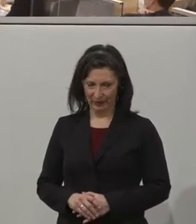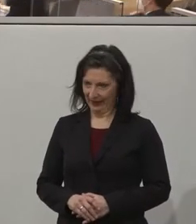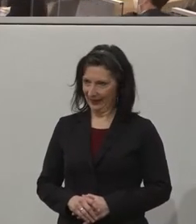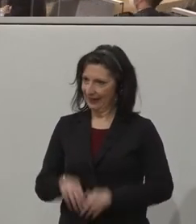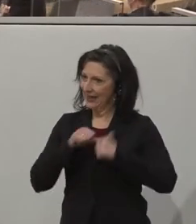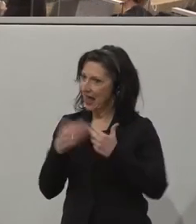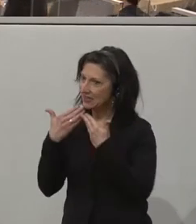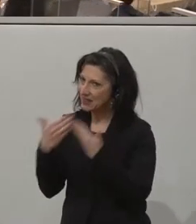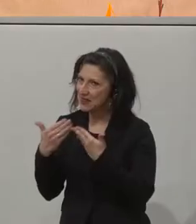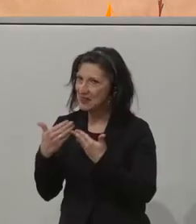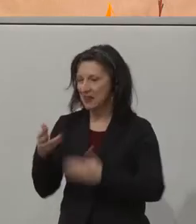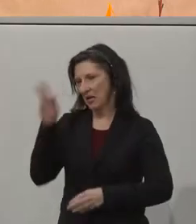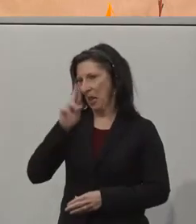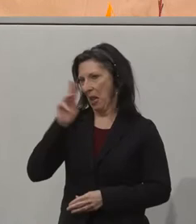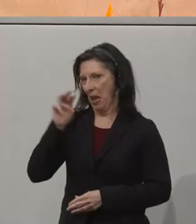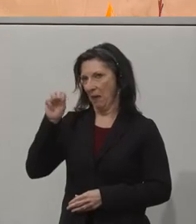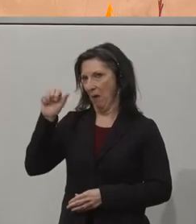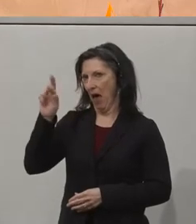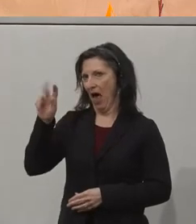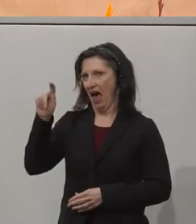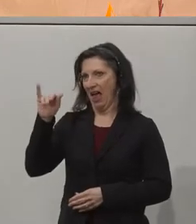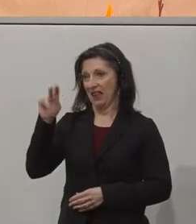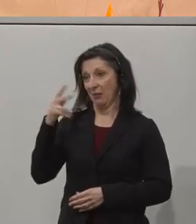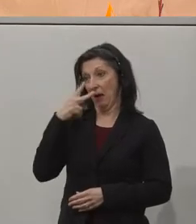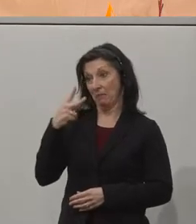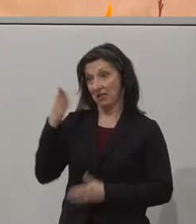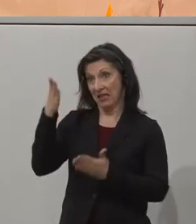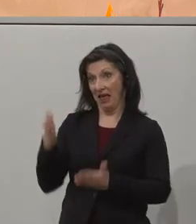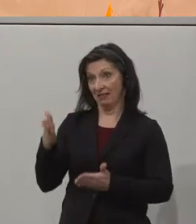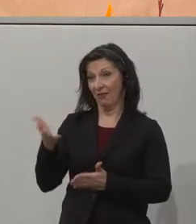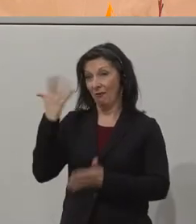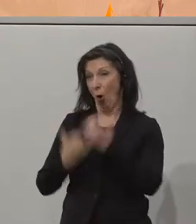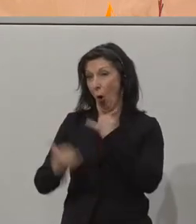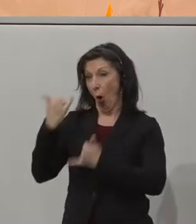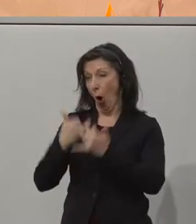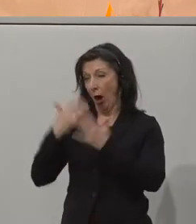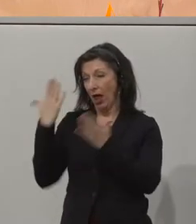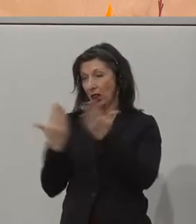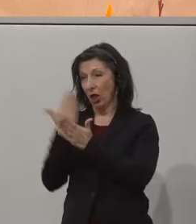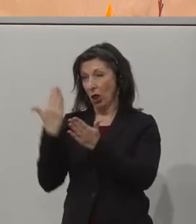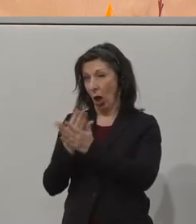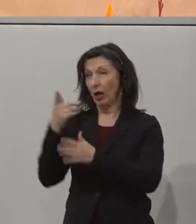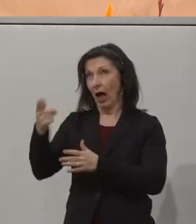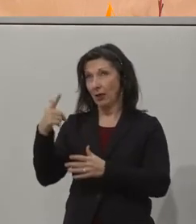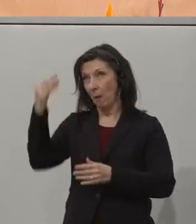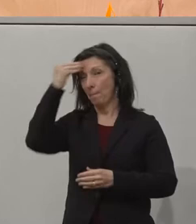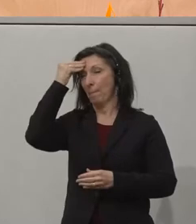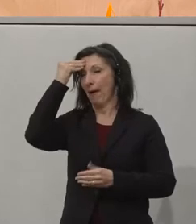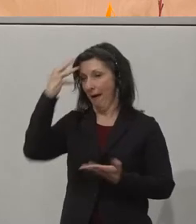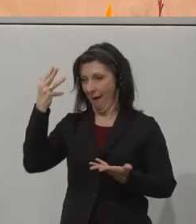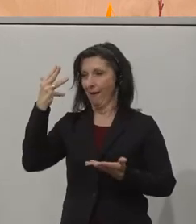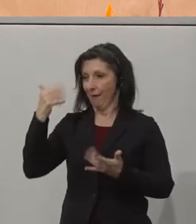Herzlichen Dank, lieber Martin. Man hat gesehen, dass du die Inspiration vom letzten Jahr mitgenommen hast und mitgetragen hast und das ist das, was